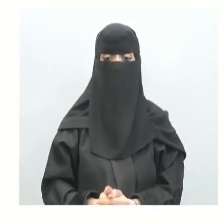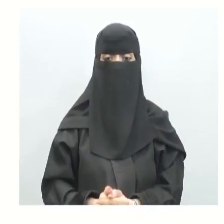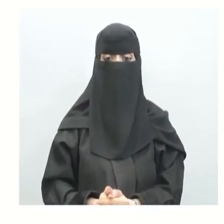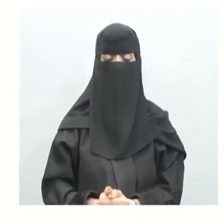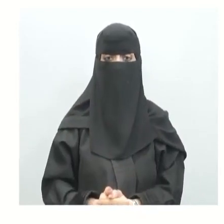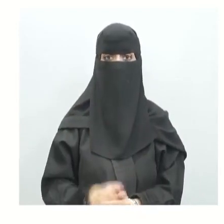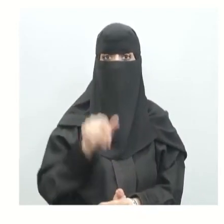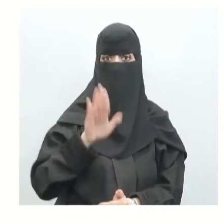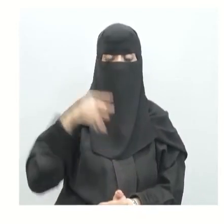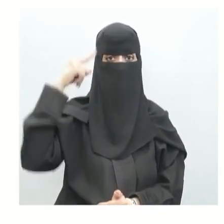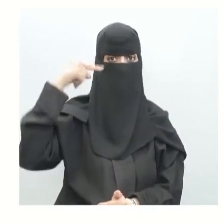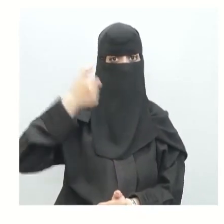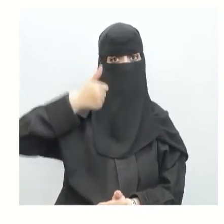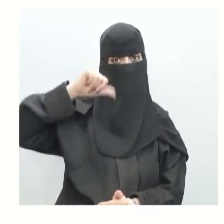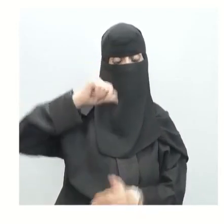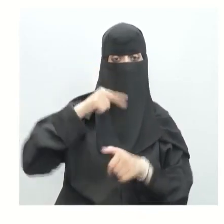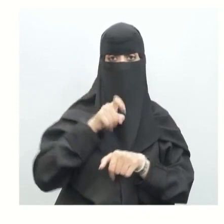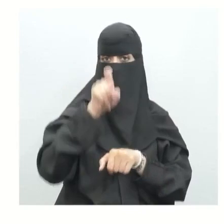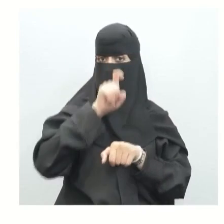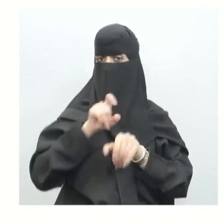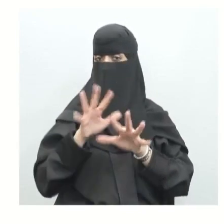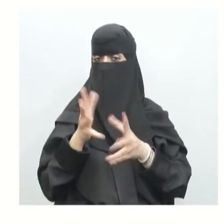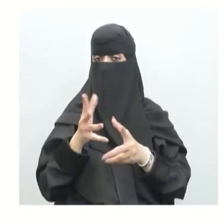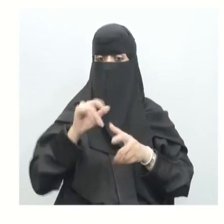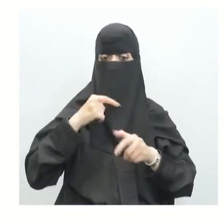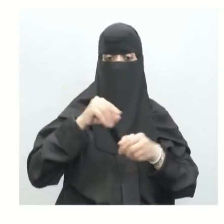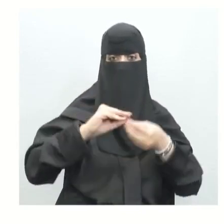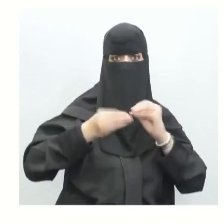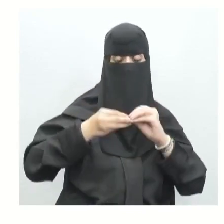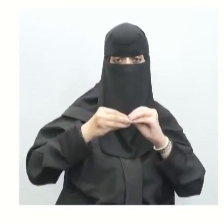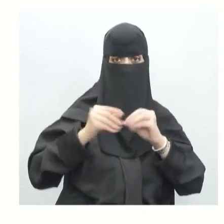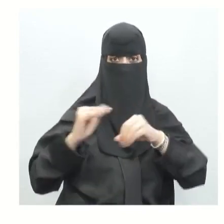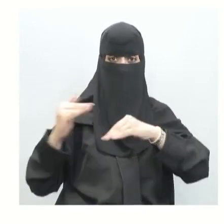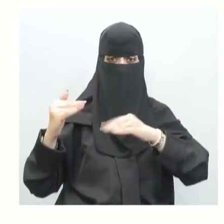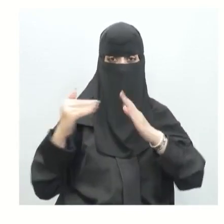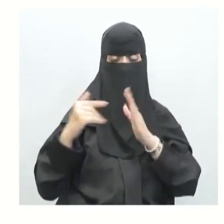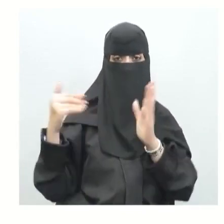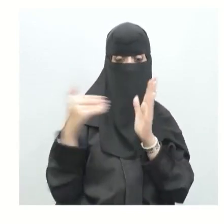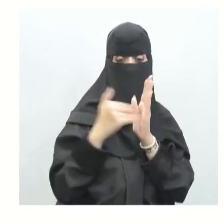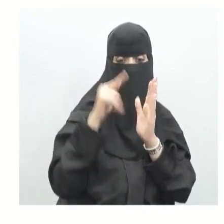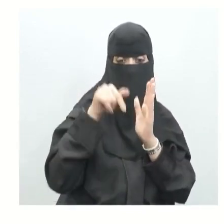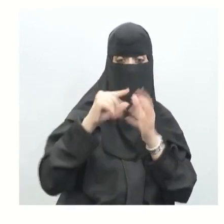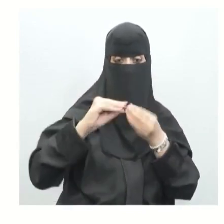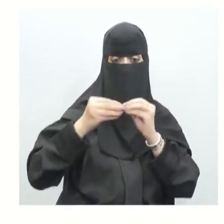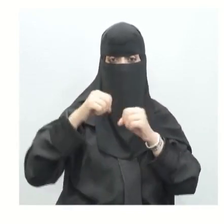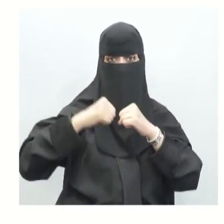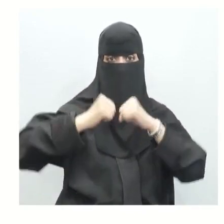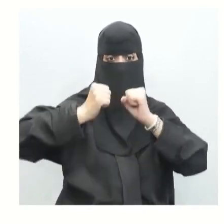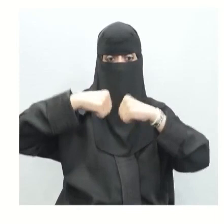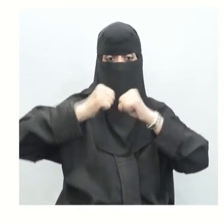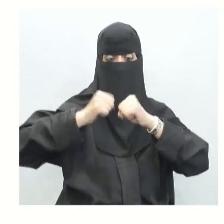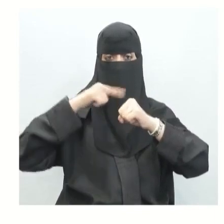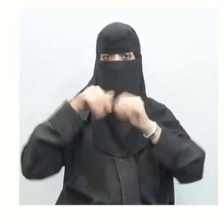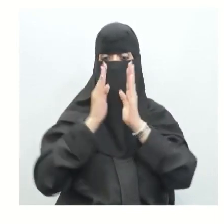في التفكير الناقد يسأل ما لون نهاية العظام في المفصل المتحرك وما المادة التي تكون منها